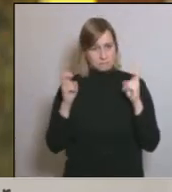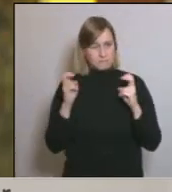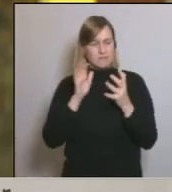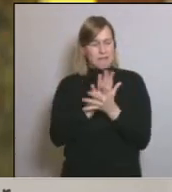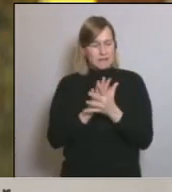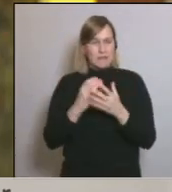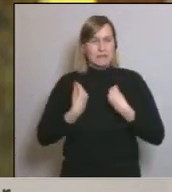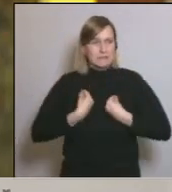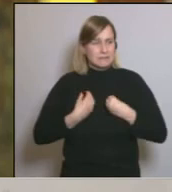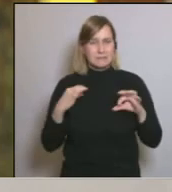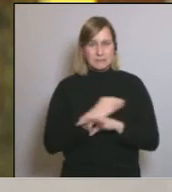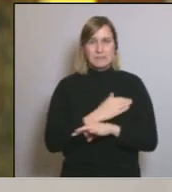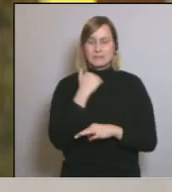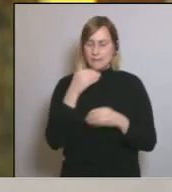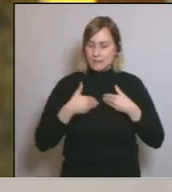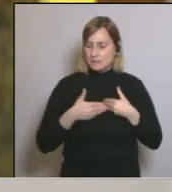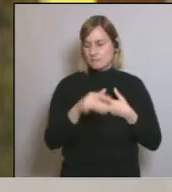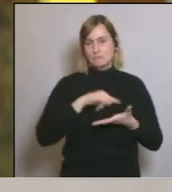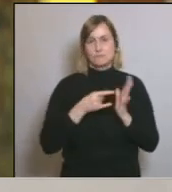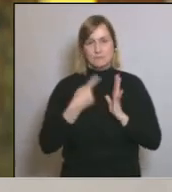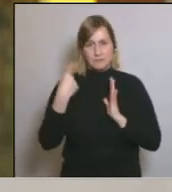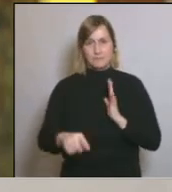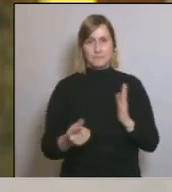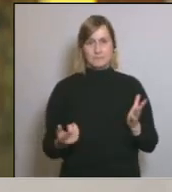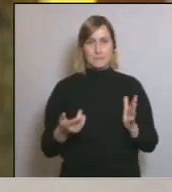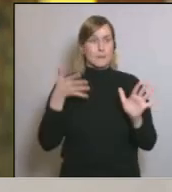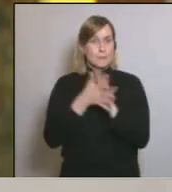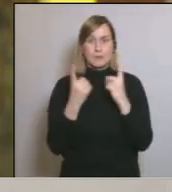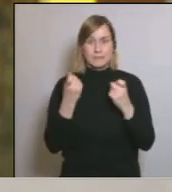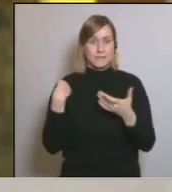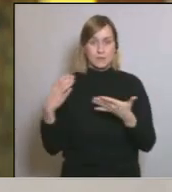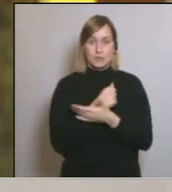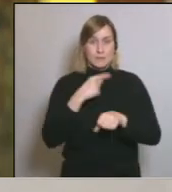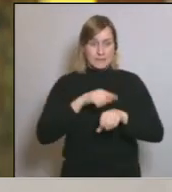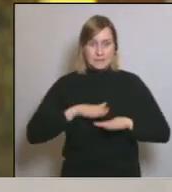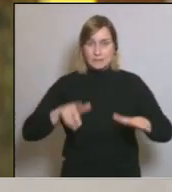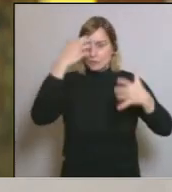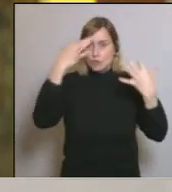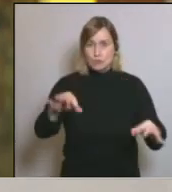sense angoixa, sabent que això ho resoldrem. Per això necessitem fer-ho tot alhora, en sentit comú.